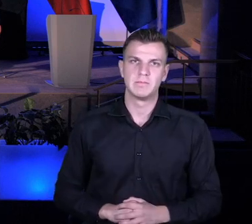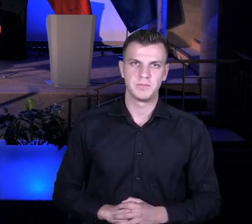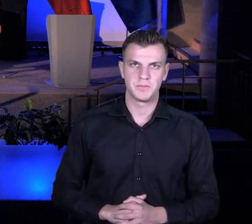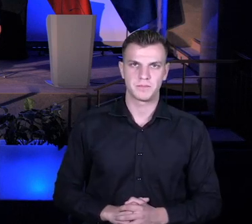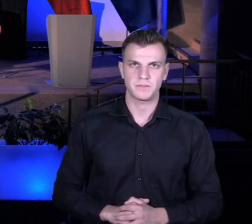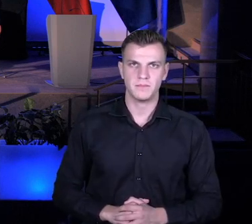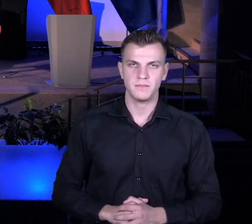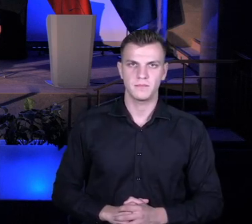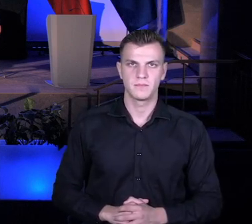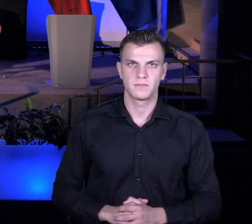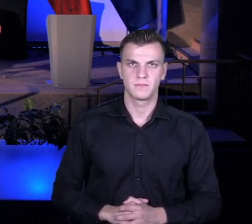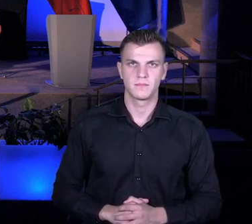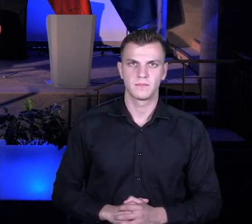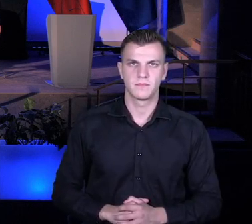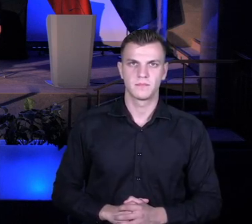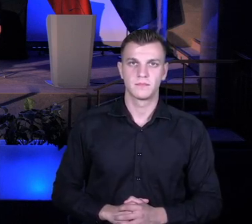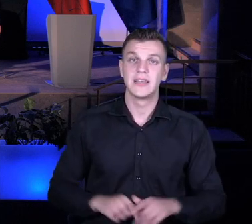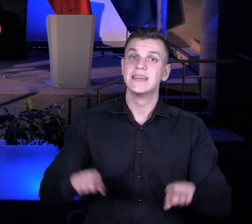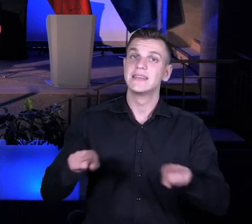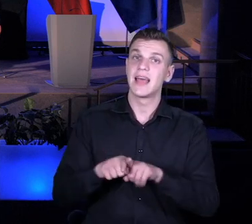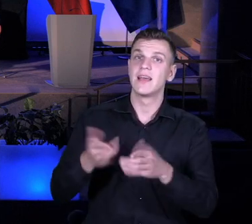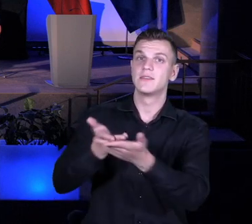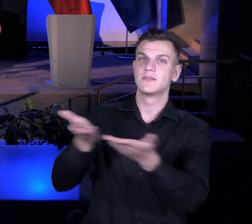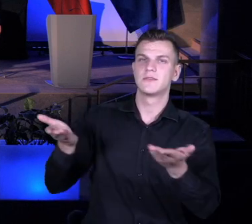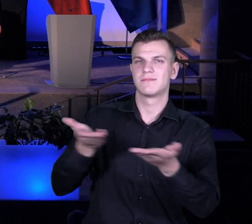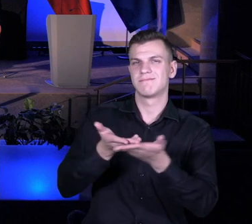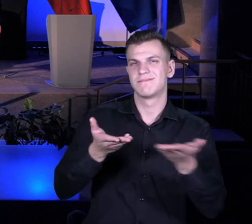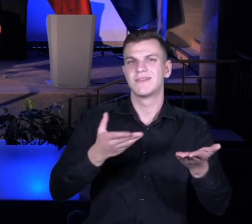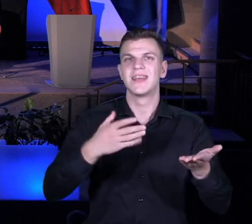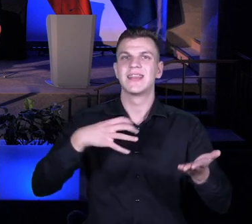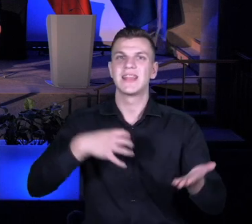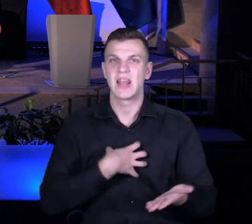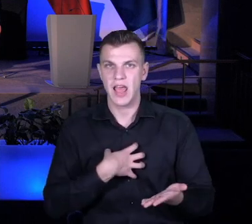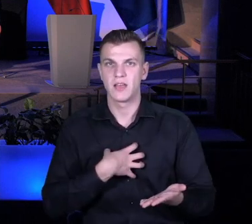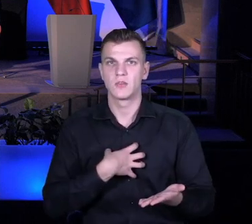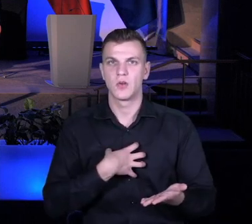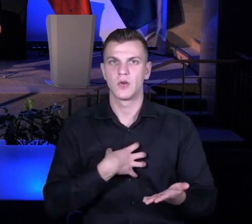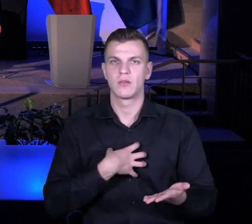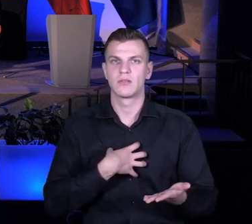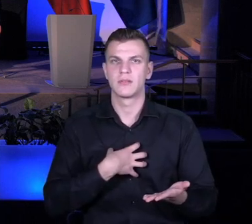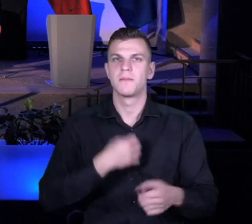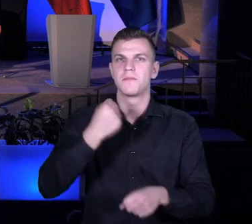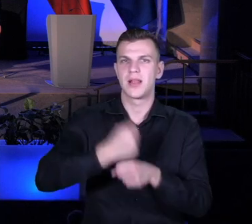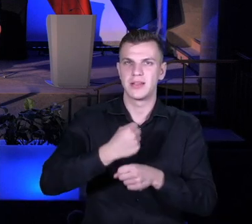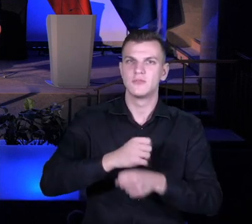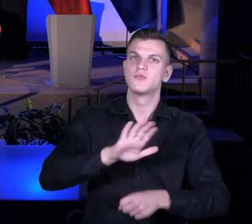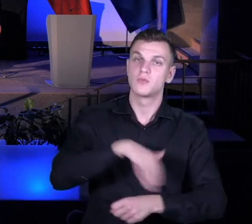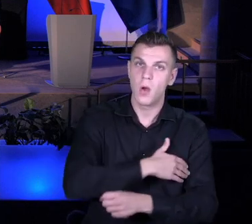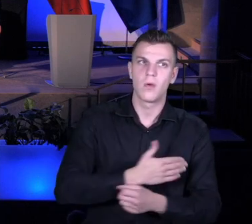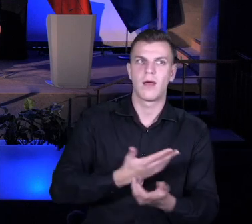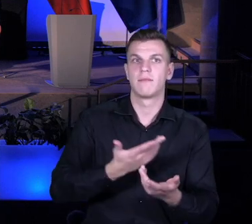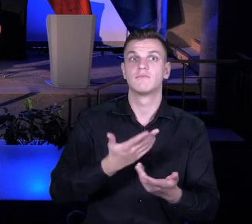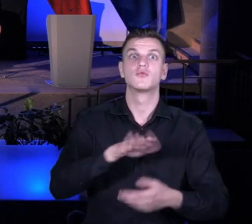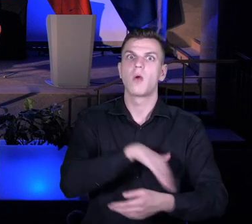że najczęściej ci dyrektorzy, którzy właśnie są w szkołach, które odnoszą duże sukcesy,